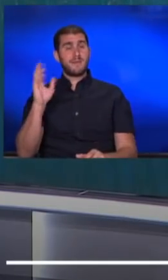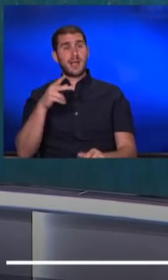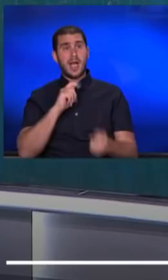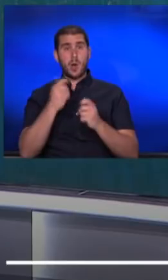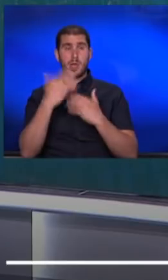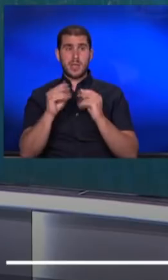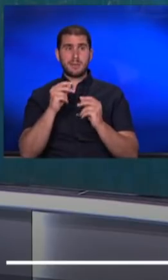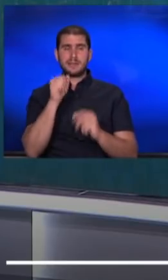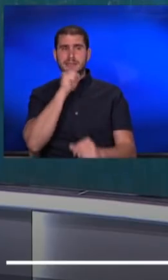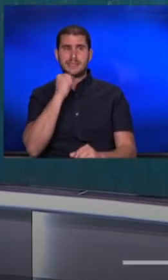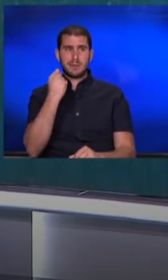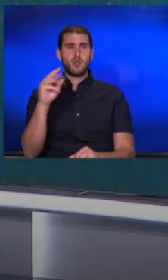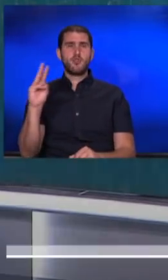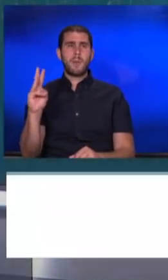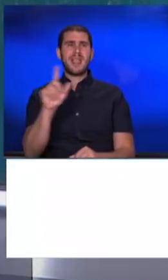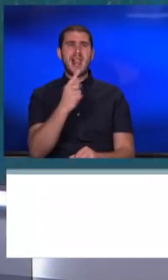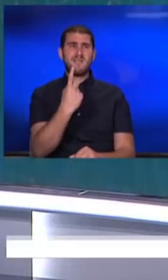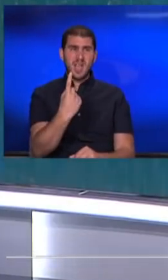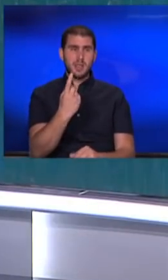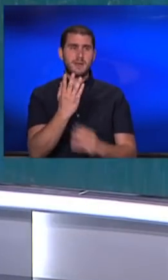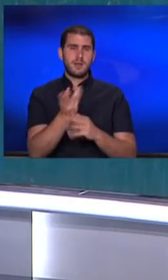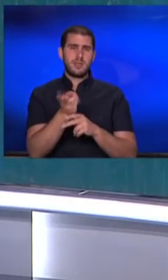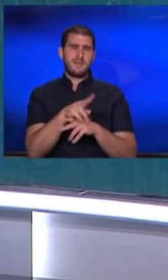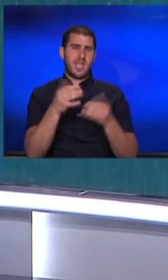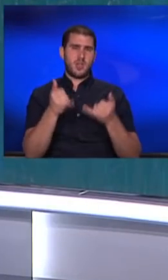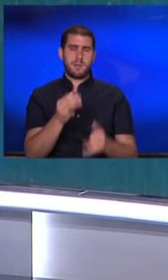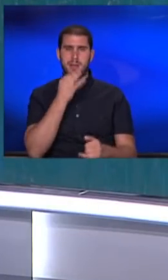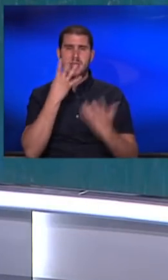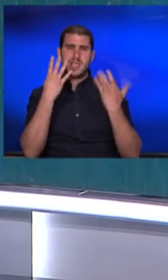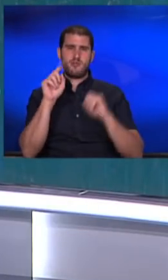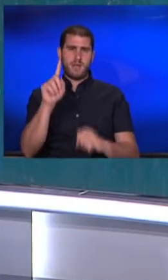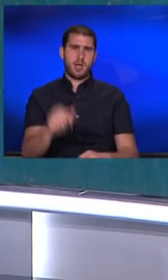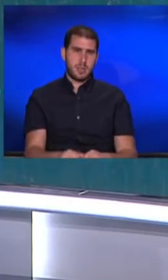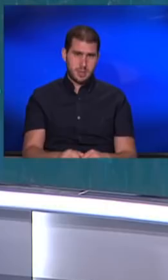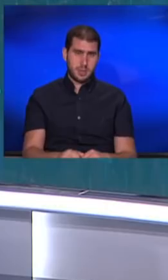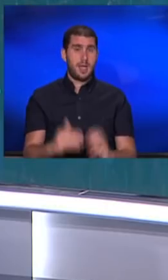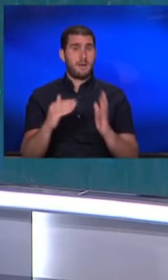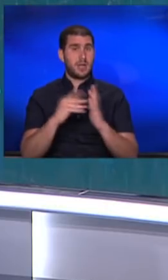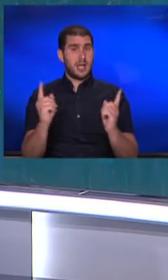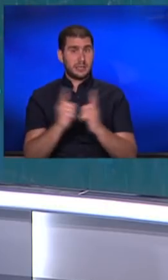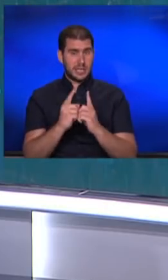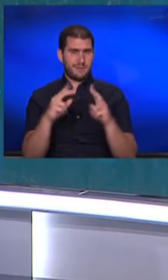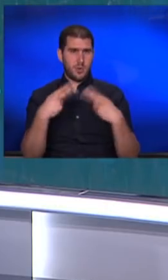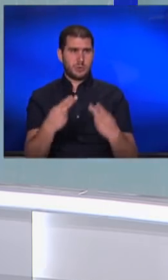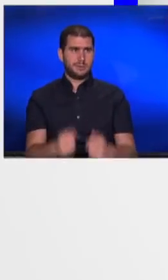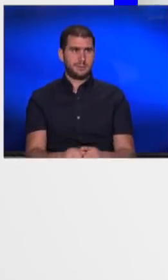זמרת המחתרות שולמית לבנת, שהלכה היום לעולמה בגיל תשעים ואחת. הפסקה קצרה, מיד חוזרים.